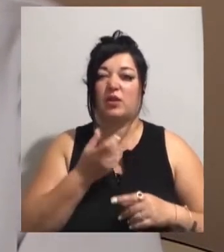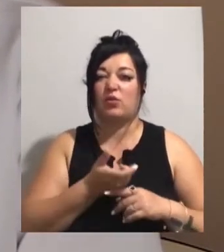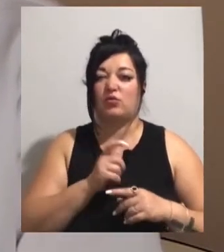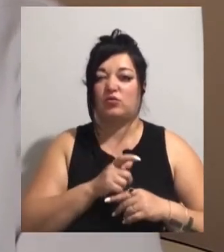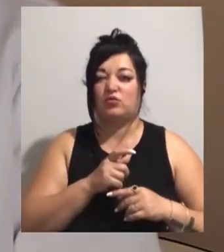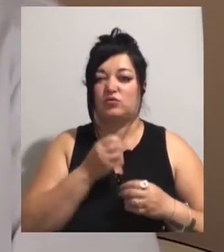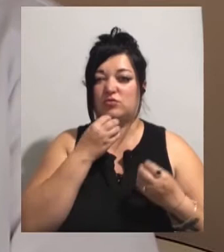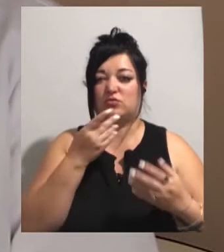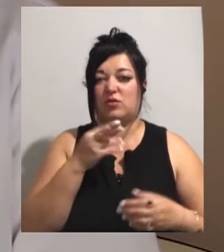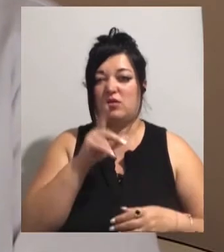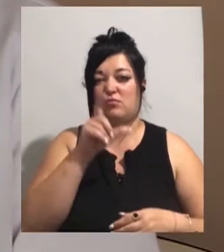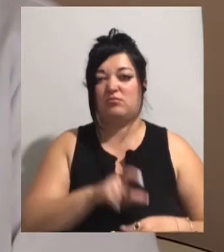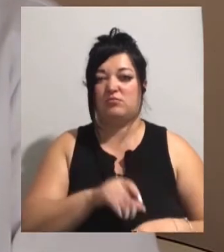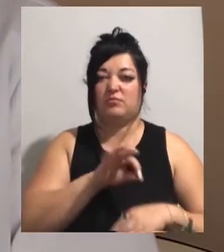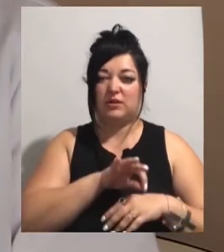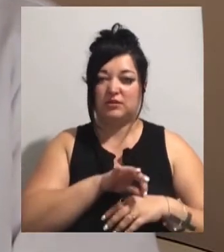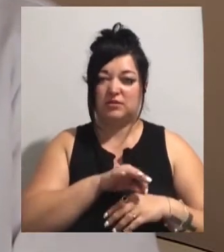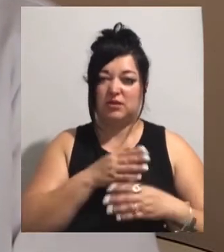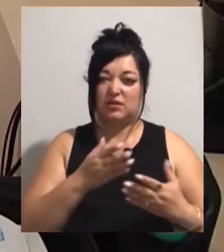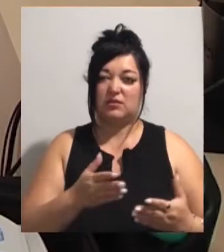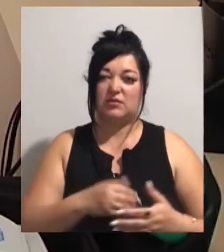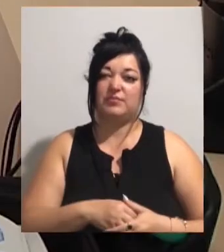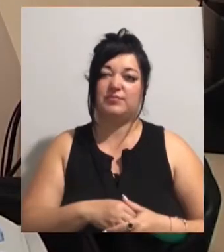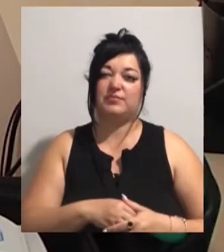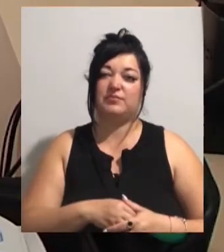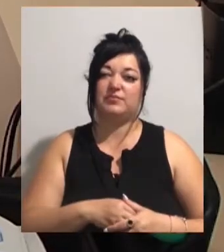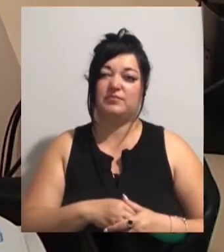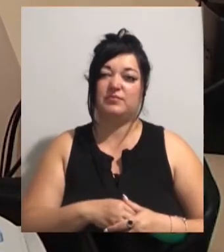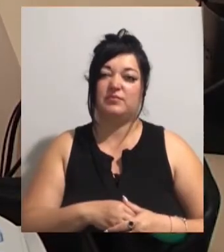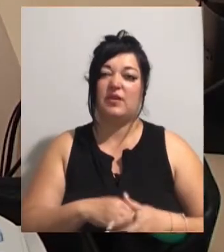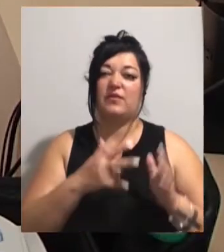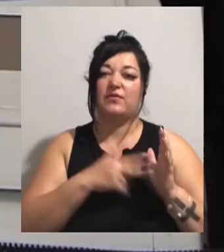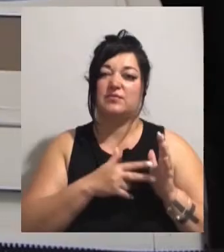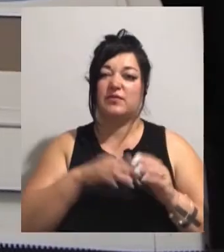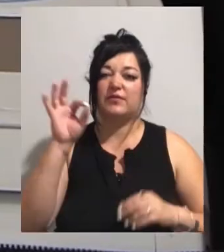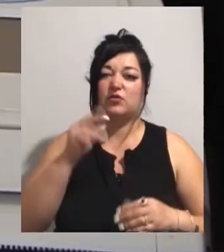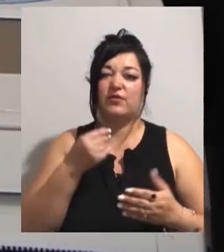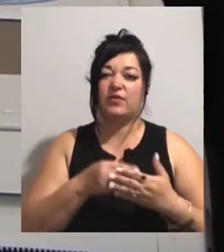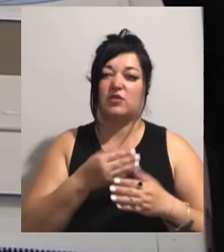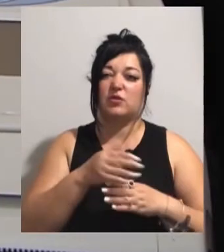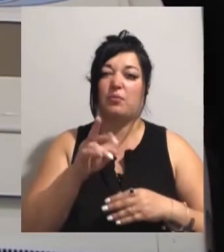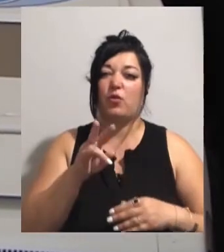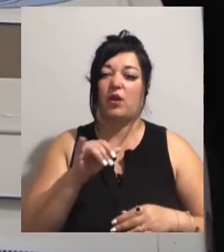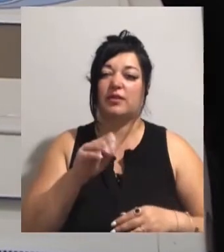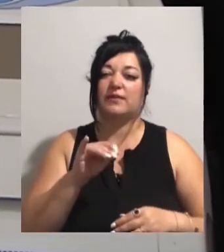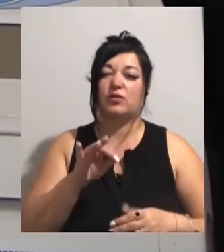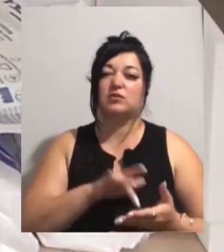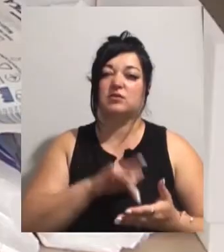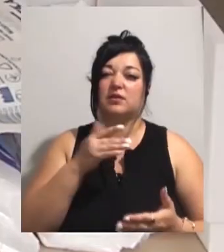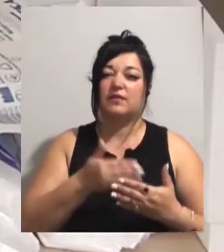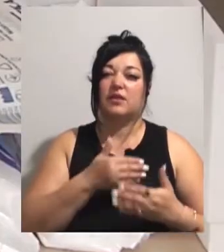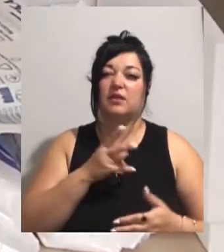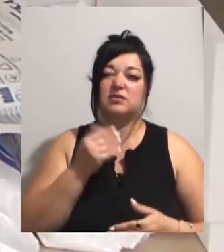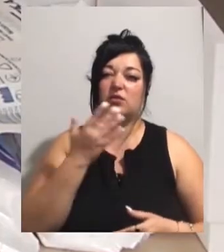пацієнта. Їм складно прийняти це стане. 80% фінансування паліативного центру від Національної служби здоров'я